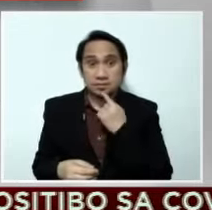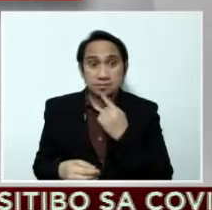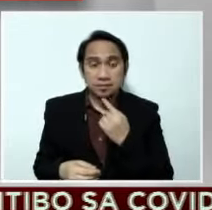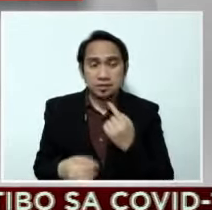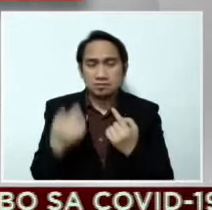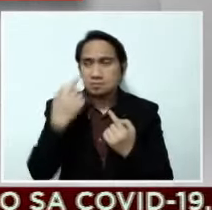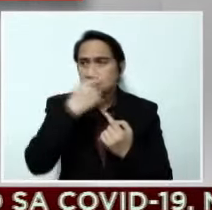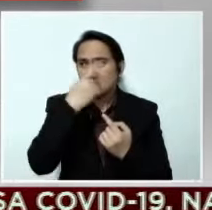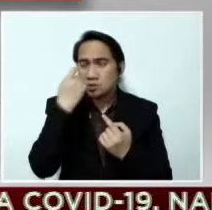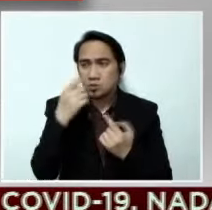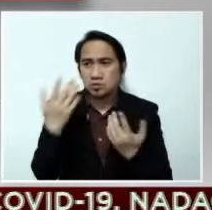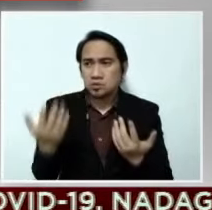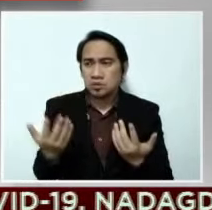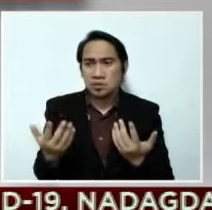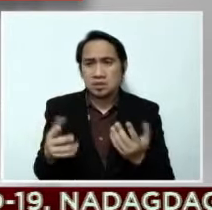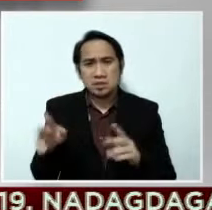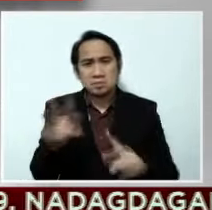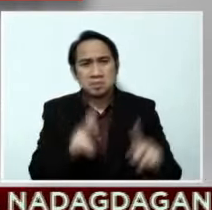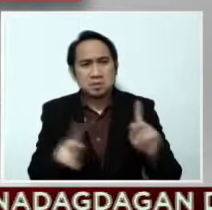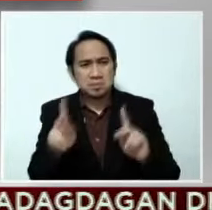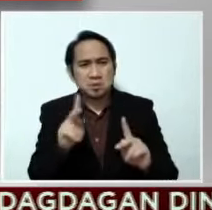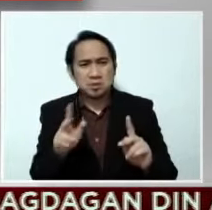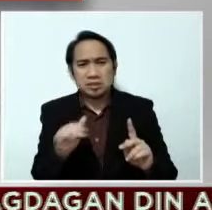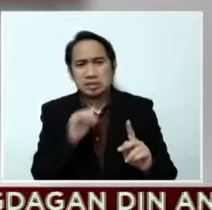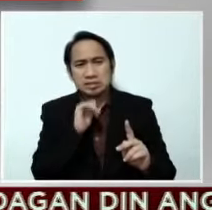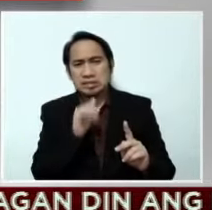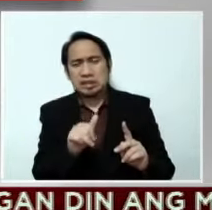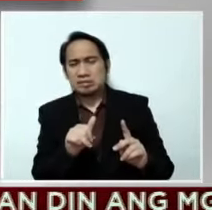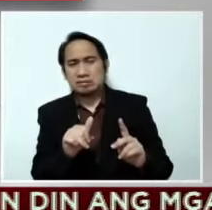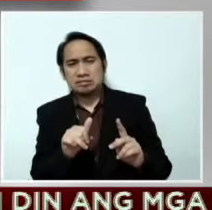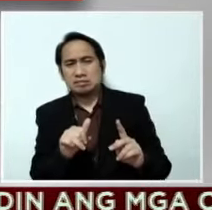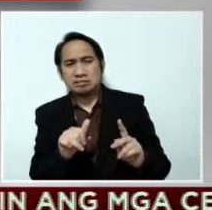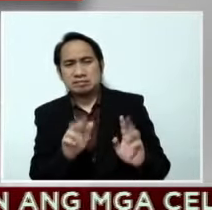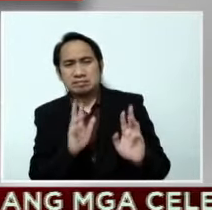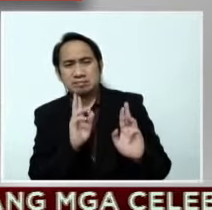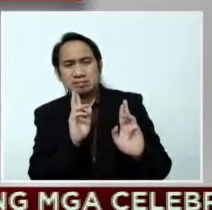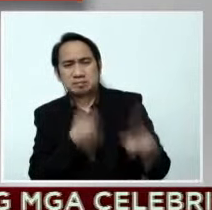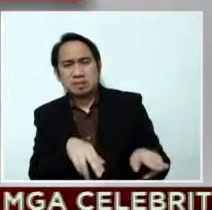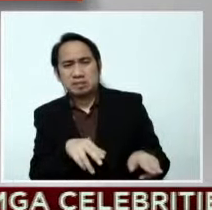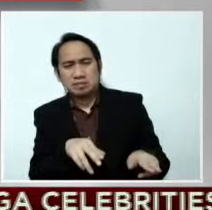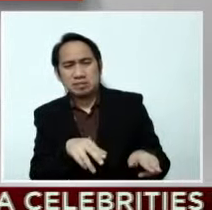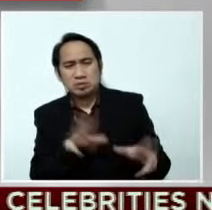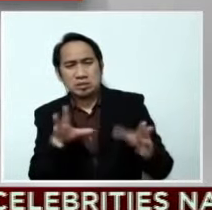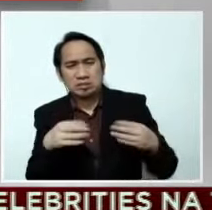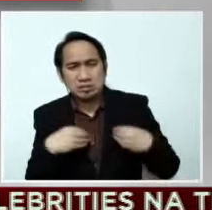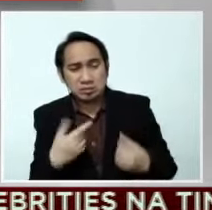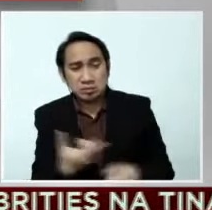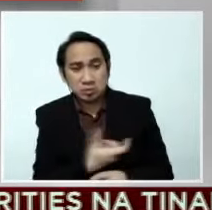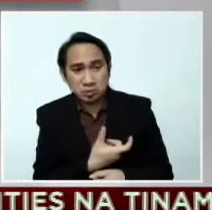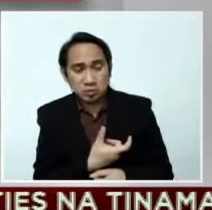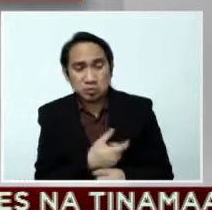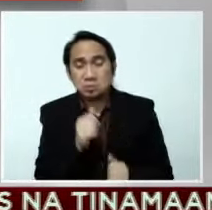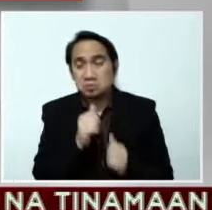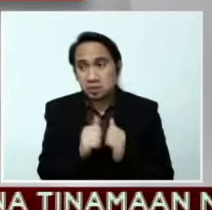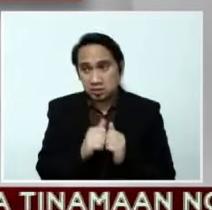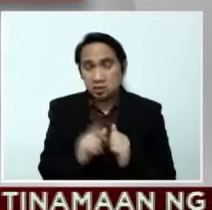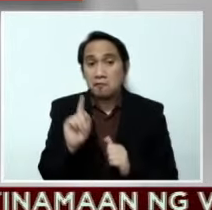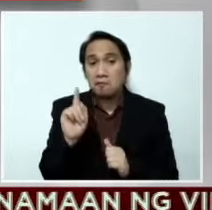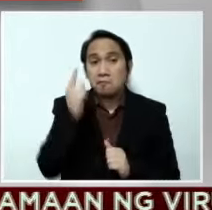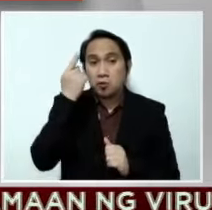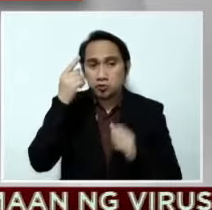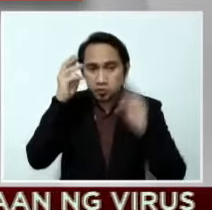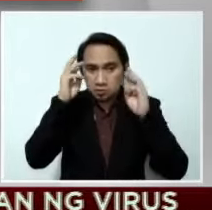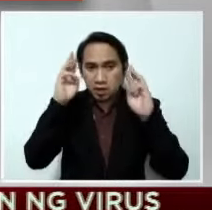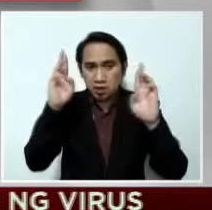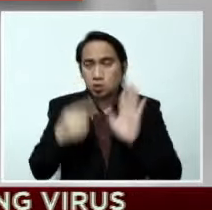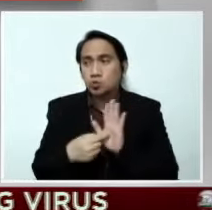mahina daw yung response, lalo na sa Sinovac. Kung pwede daw, magpakita muna ako na magpa-inject kung